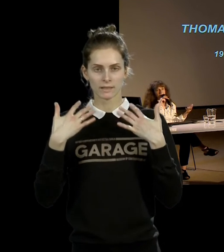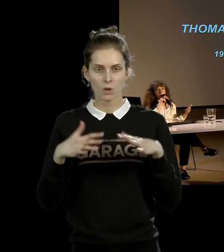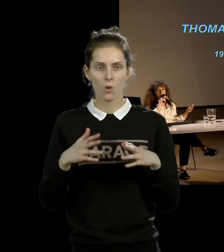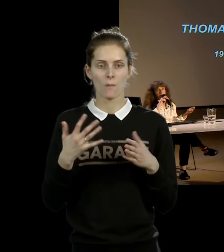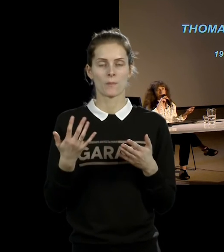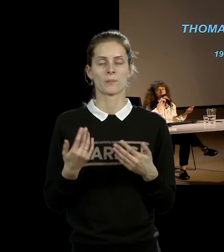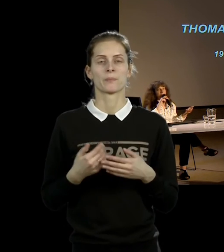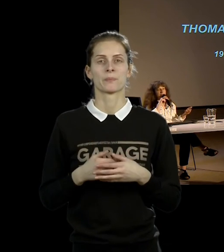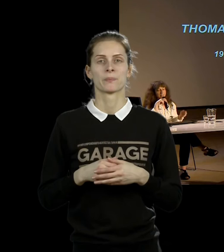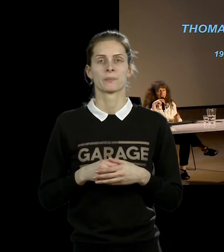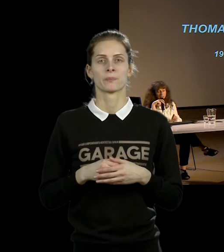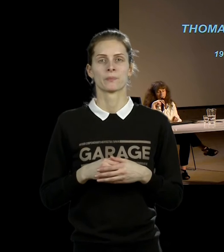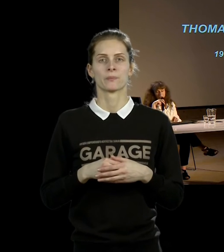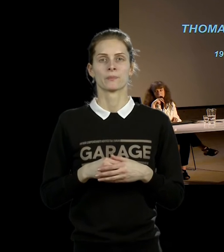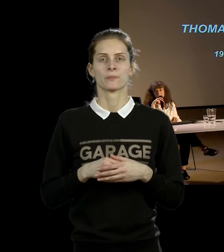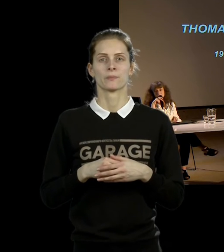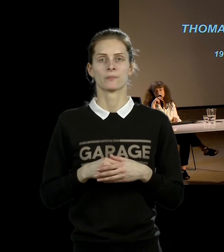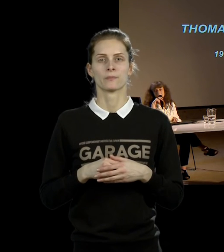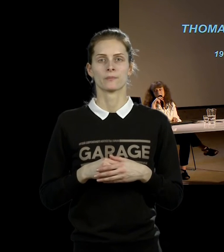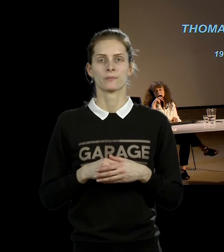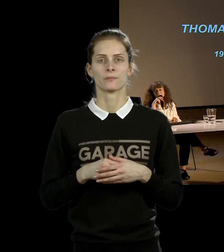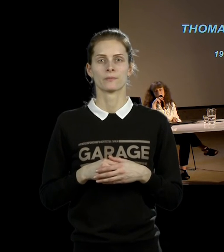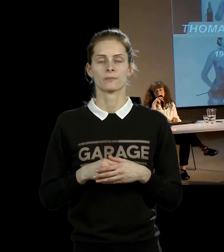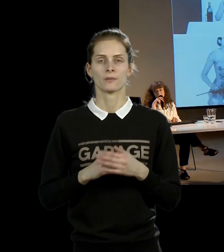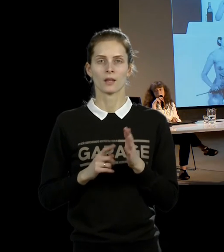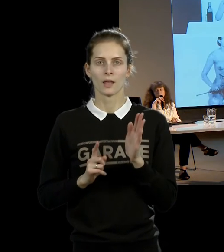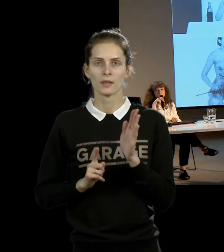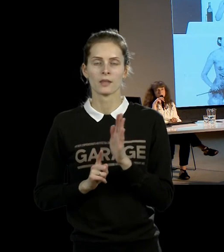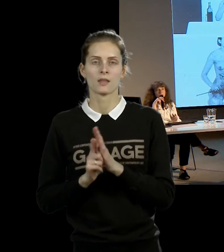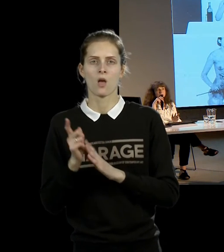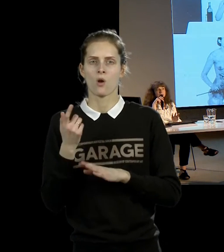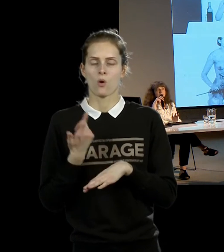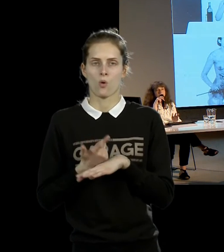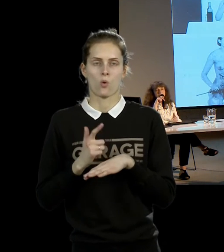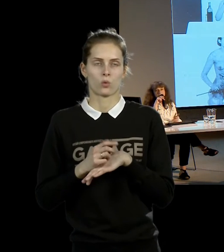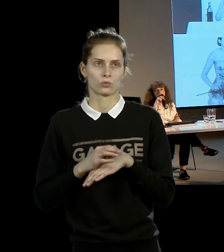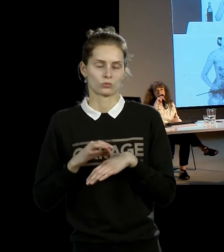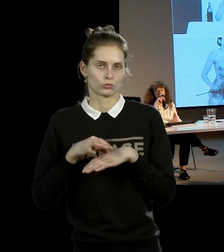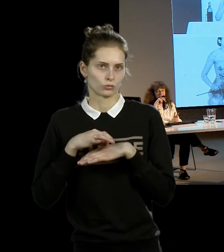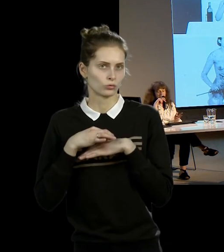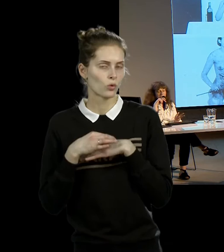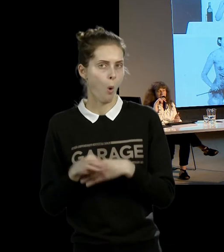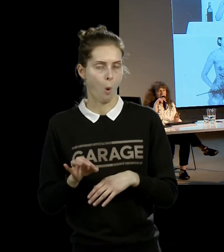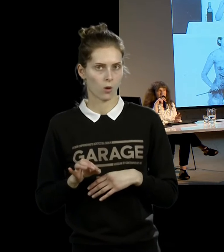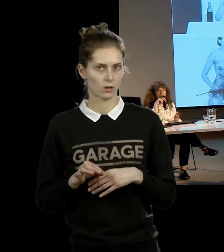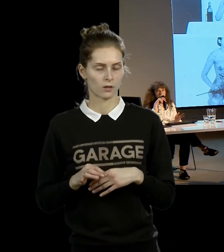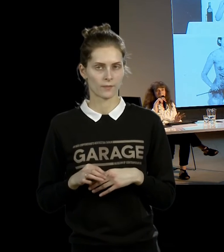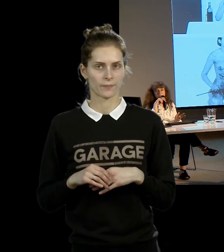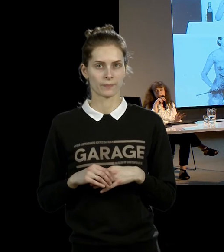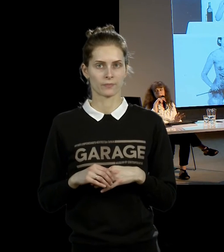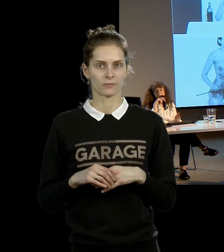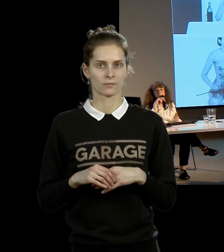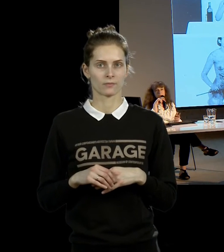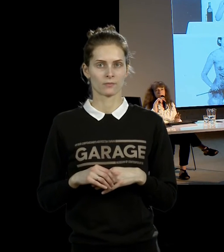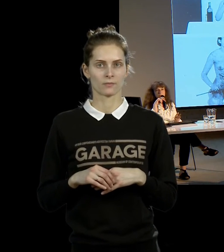всей этой истории возможной, после чего была не менее жестокая акция, уже никак не предполагающая